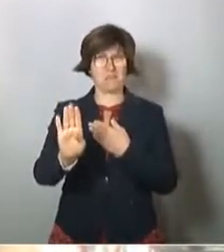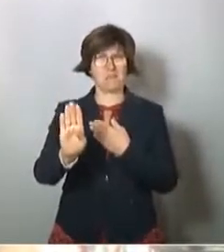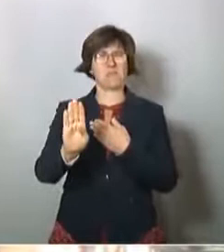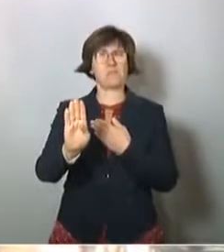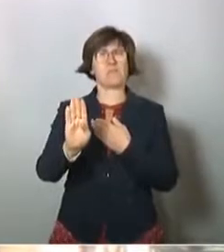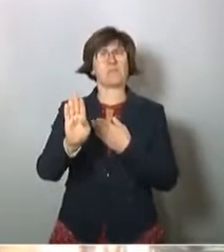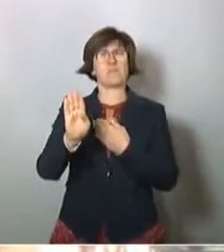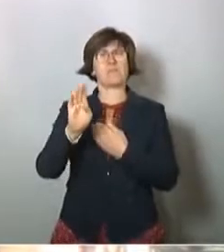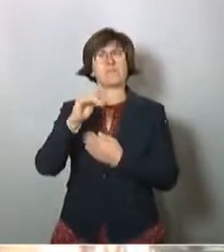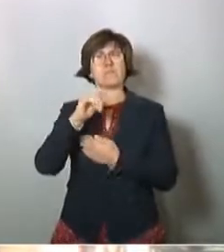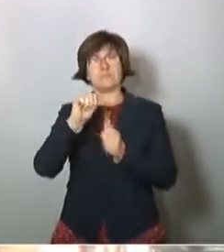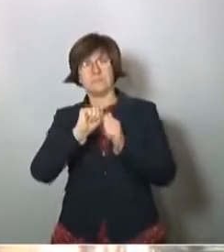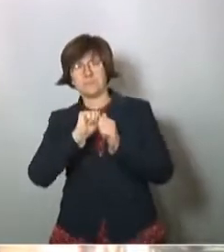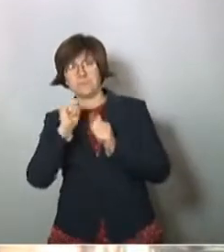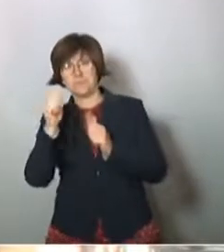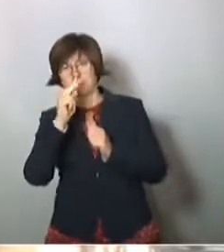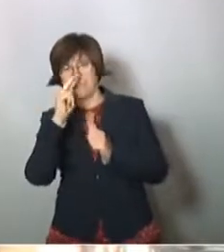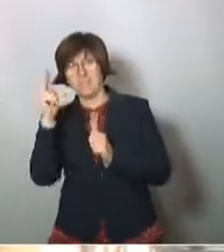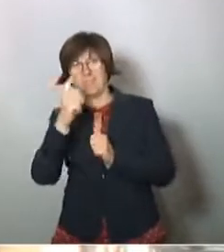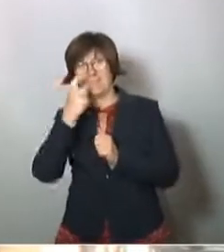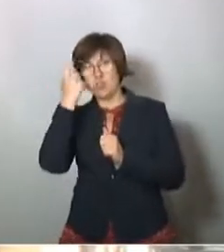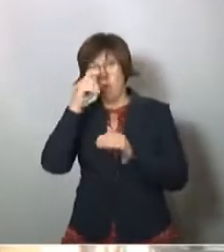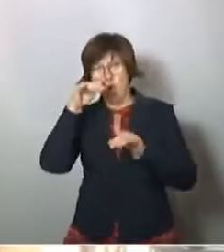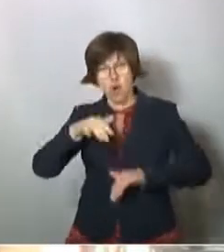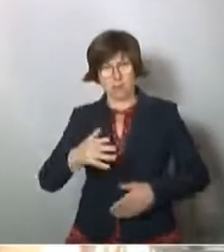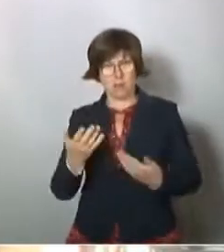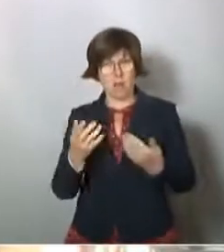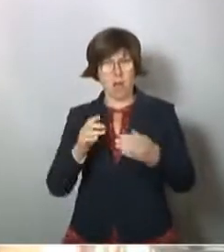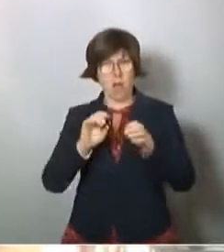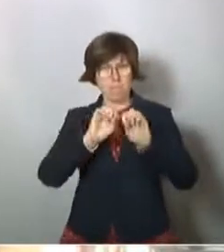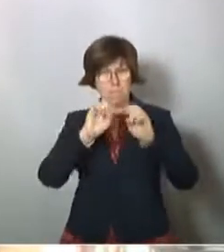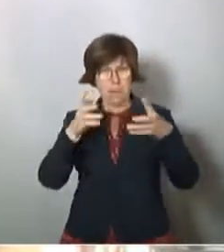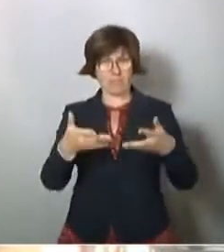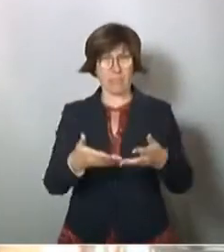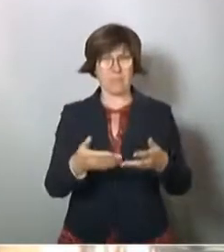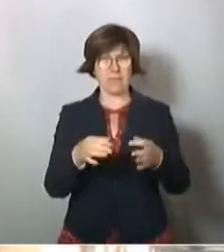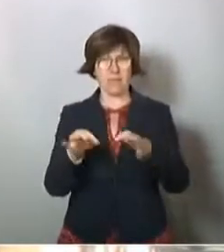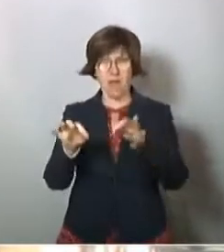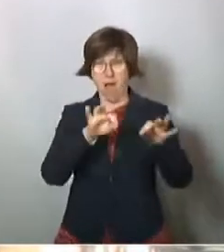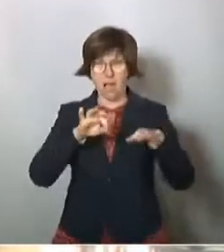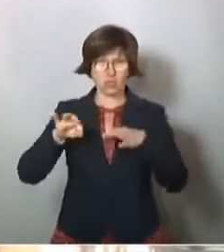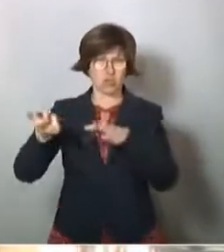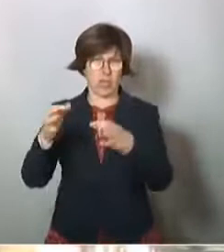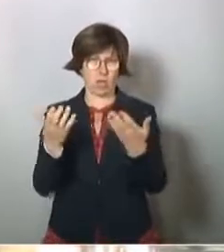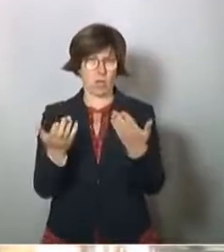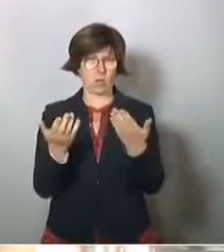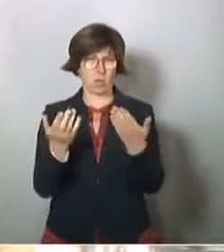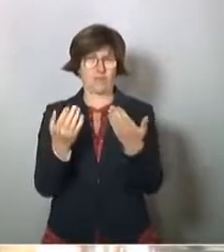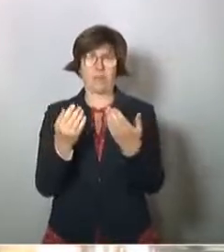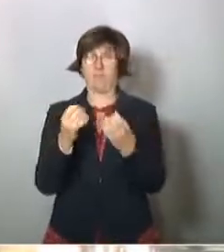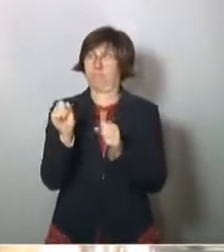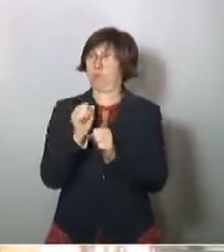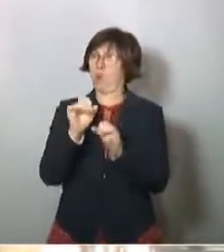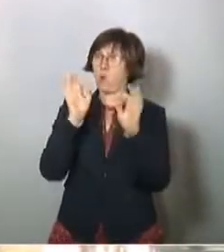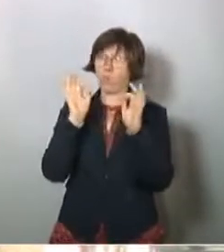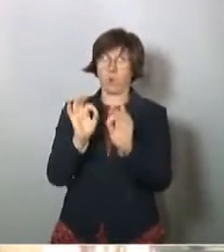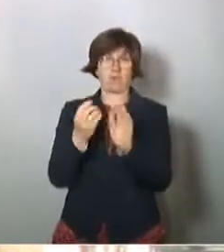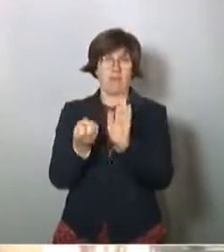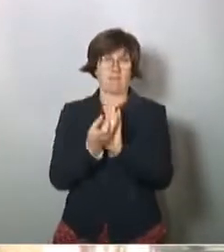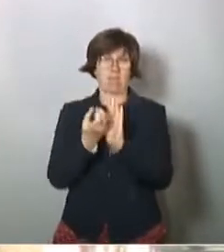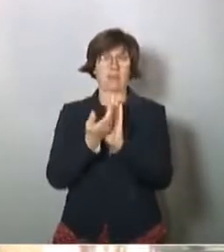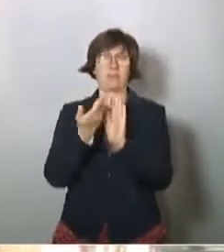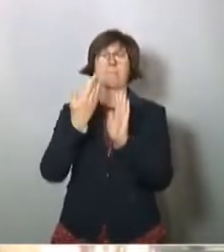natürlich auch Sorge vor einer Pandemie und einer Ansteckung den größten Effekt hatte, sogar einen